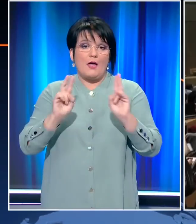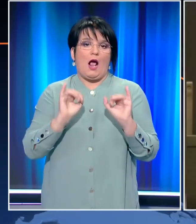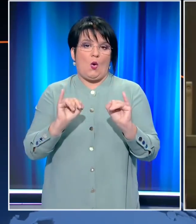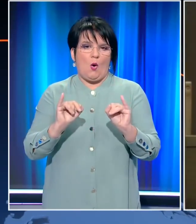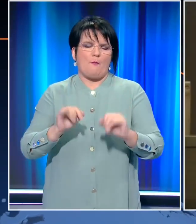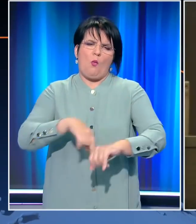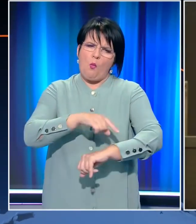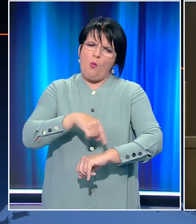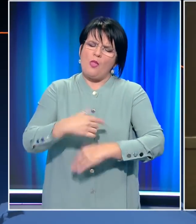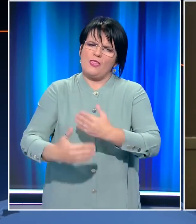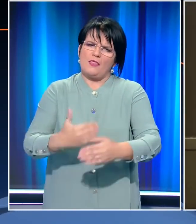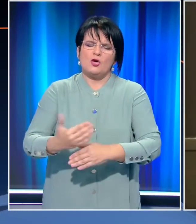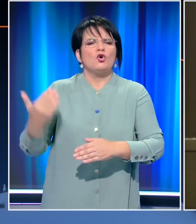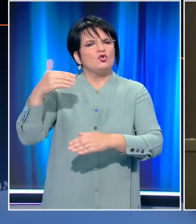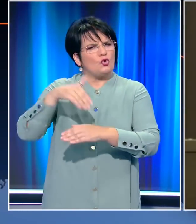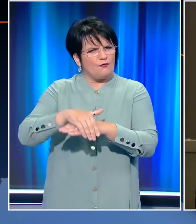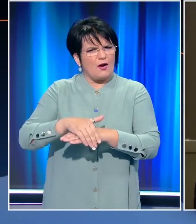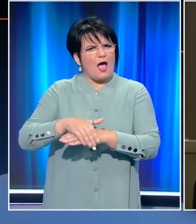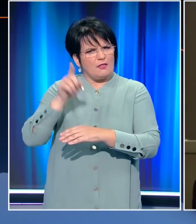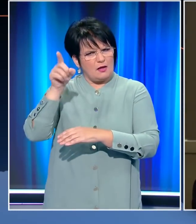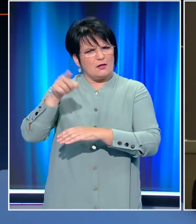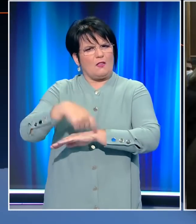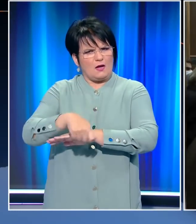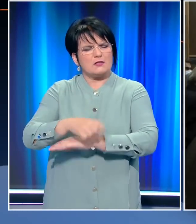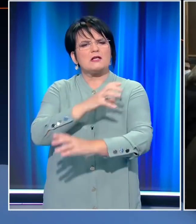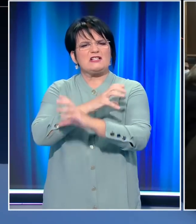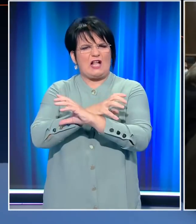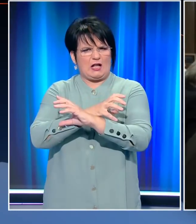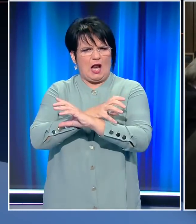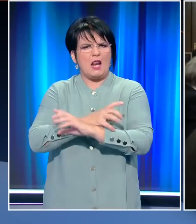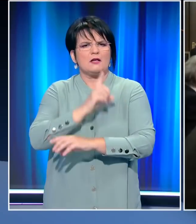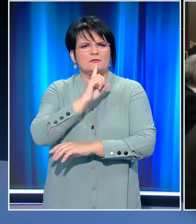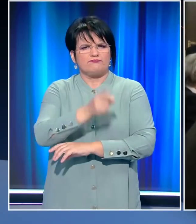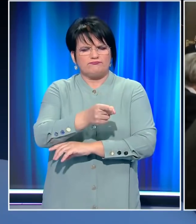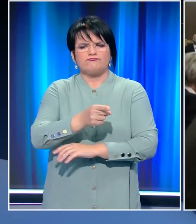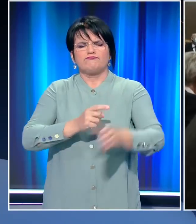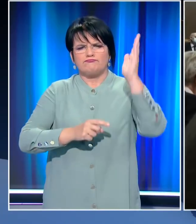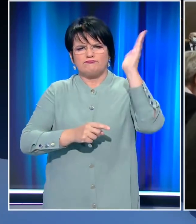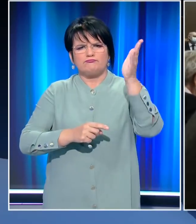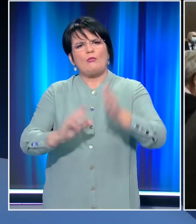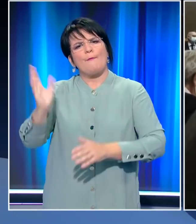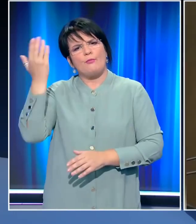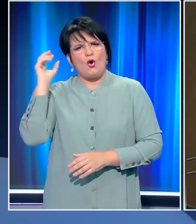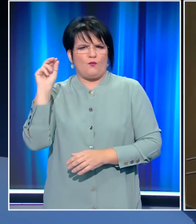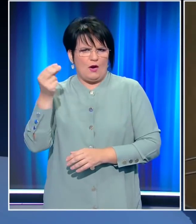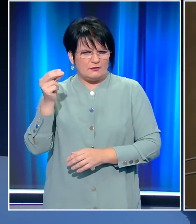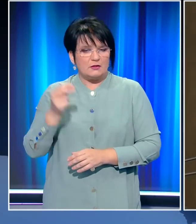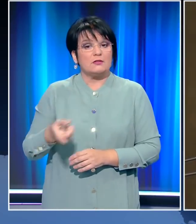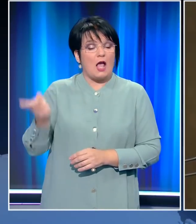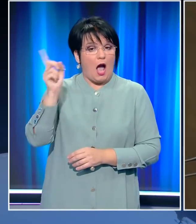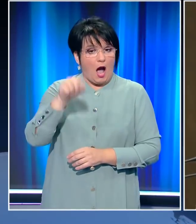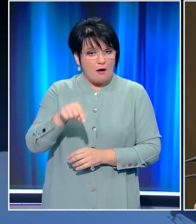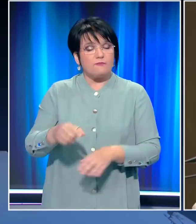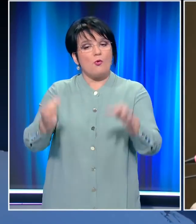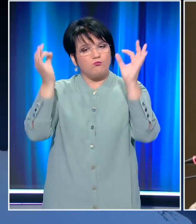Είναι πολύ πιθανό το βράδυ εδώ να δούμε ενώπιον του Ισαγγελέα Εκτέλεσης Πεινών πρώην βουλευτές και αύριο πια